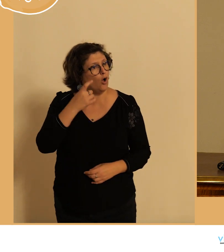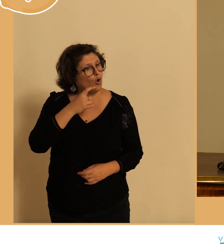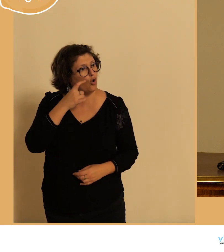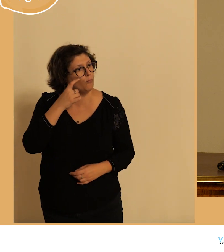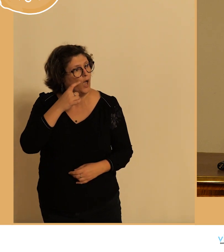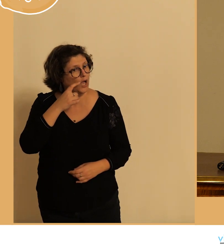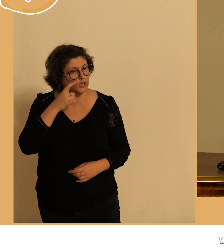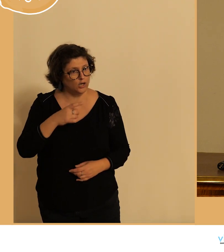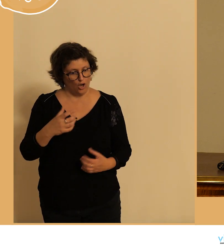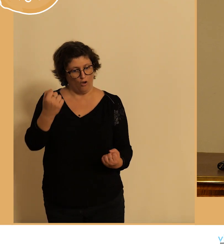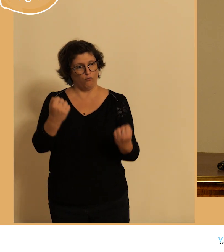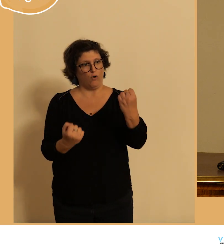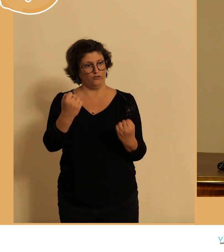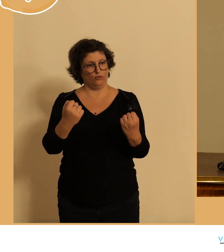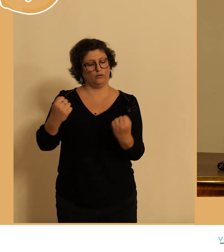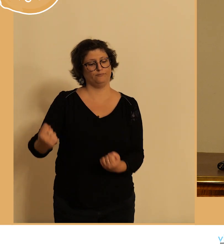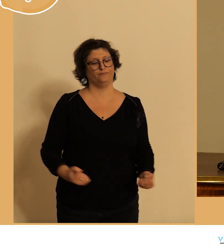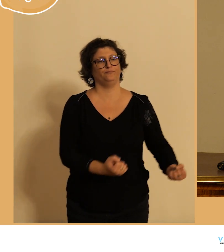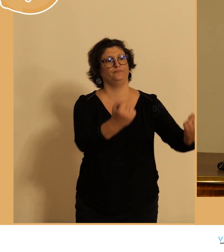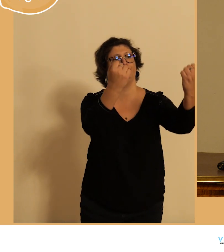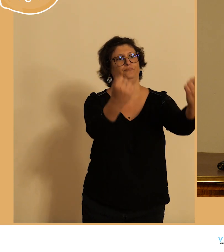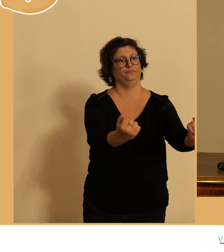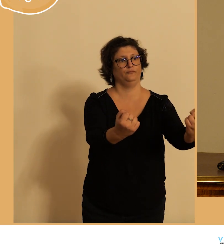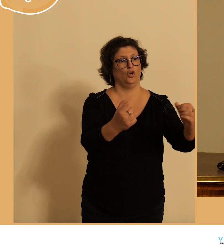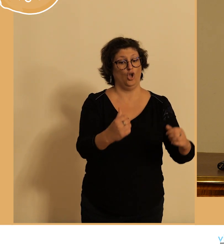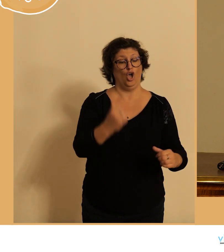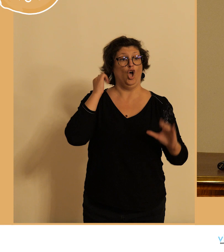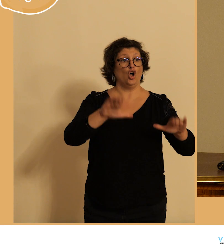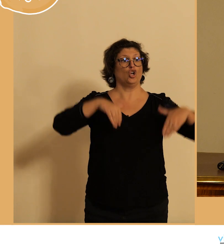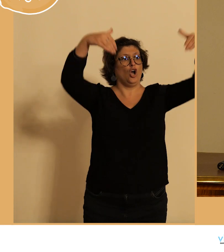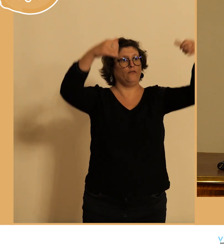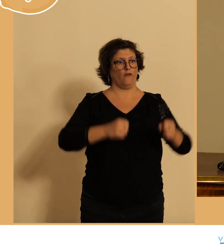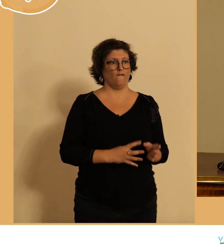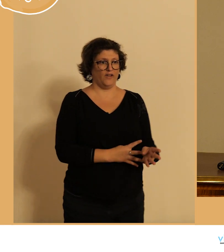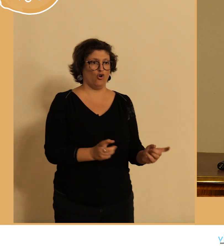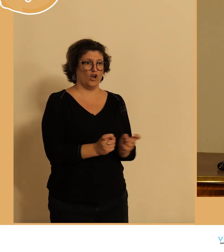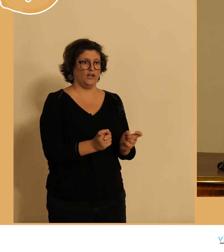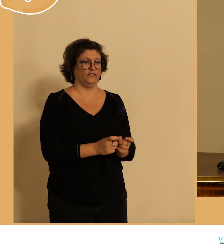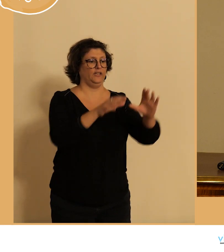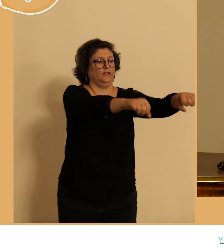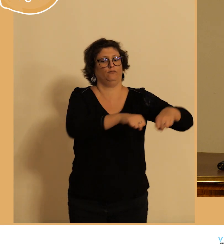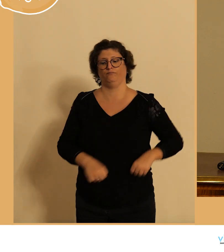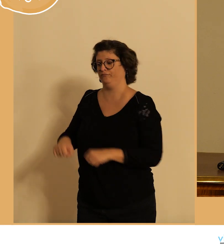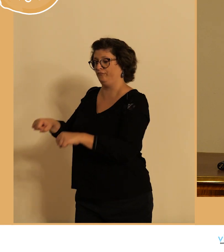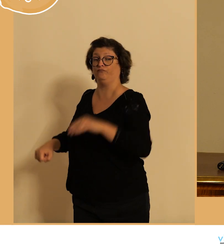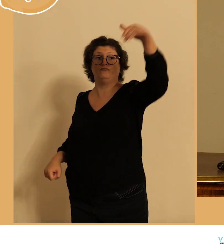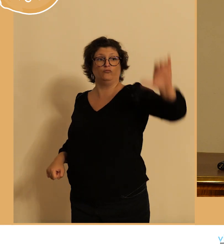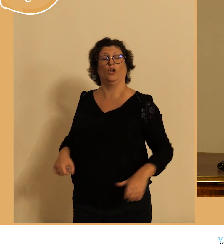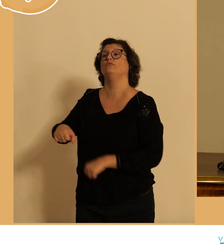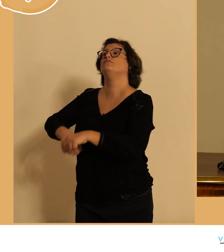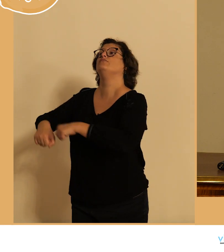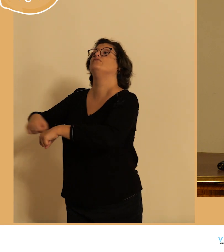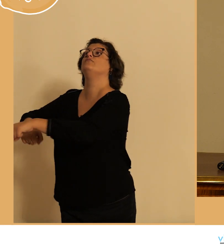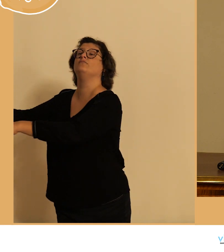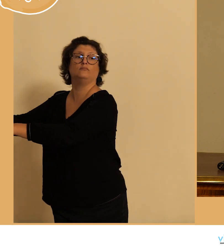leur coffre qui descendent dans ma rue devant moi devant chez moi et qui vont travailler dans le centre de ville un peu plus loin sans